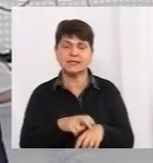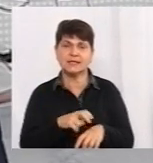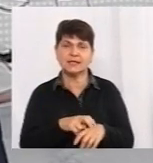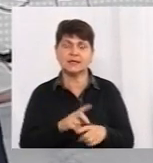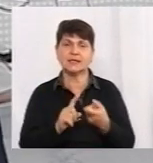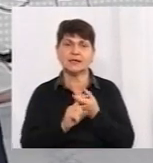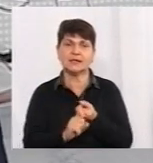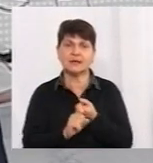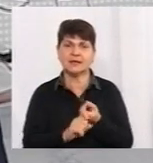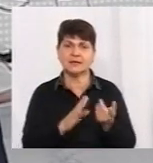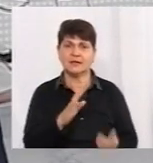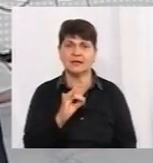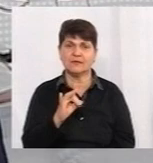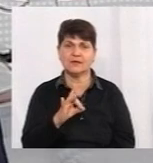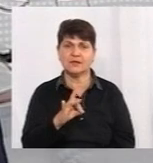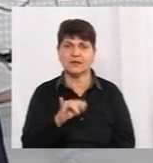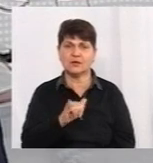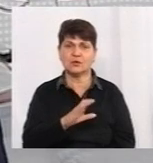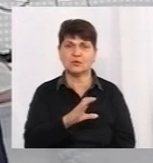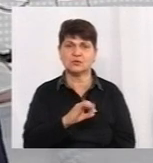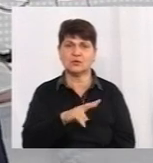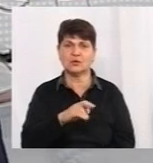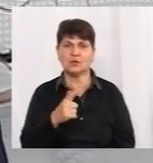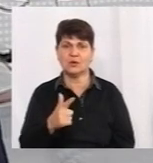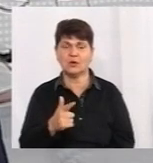круглий стил, що є